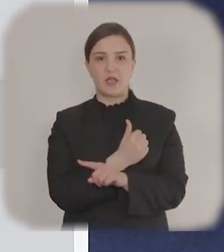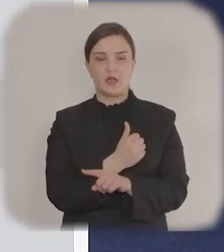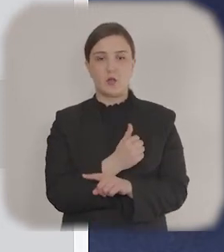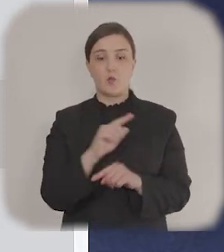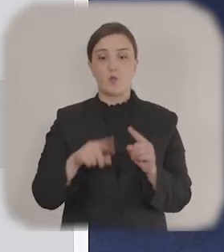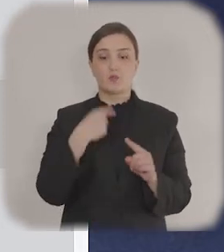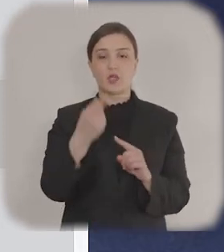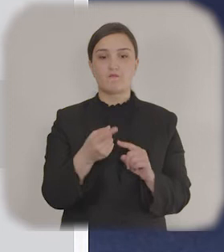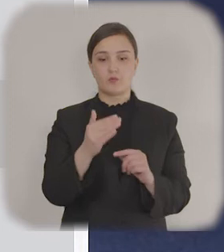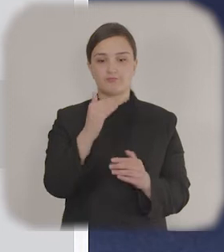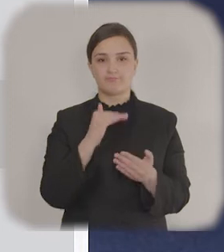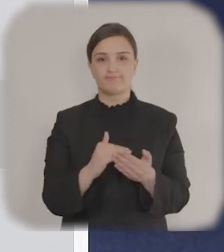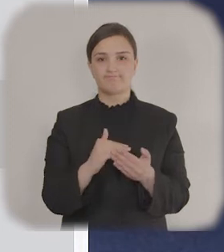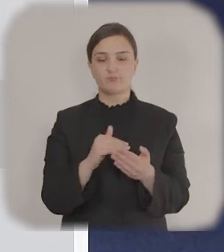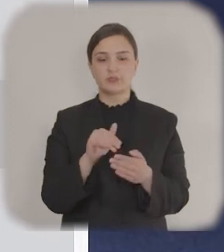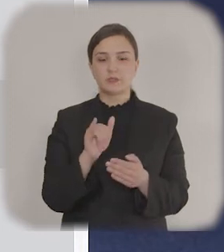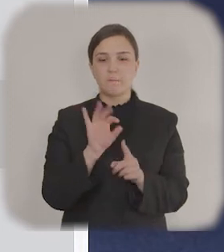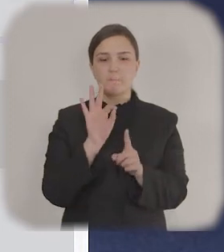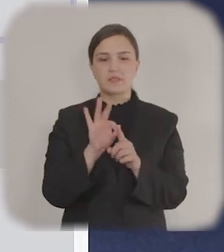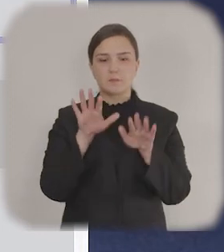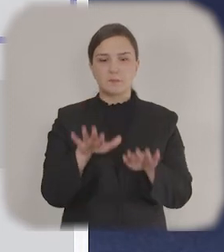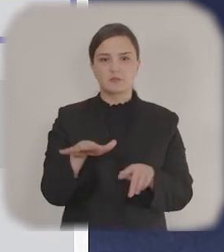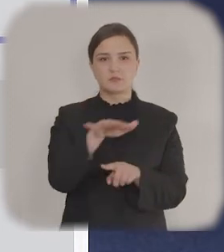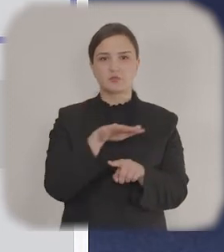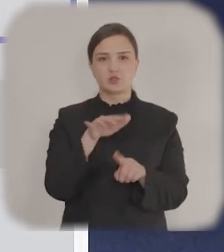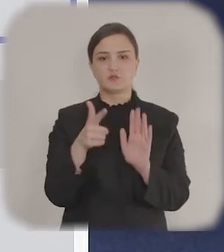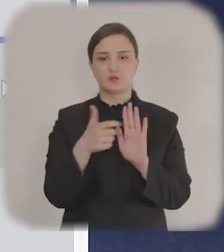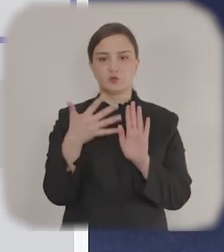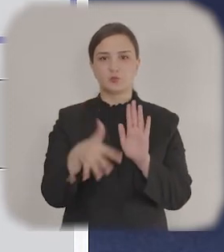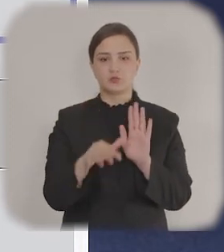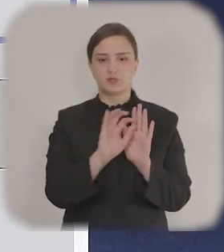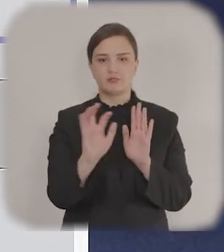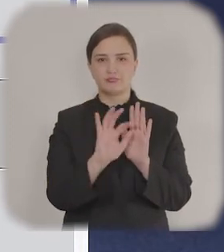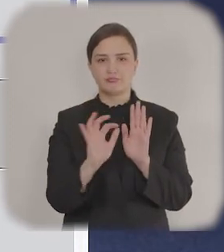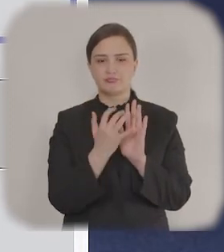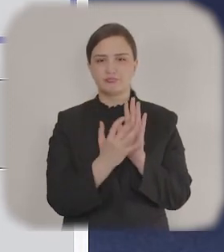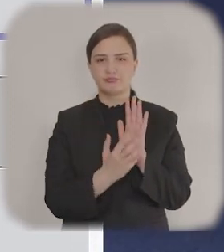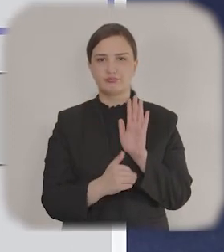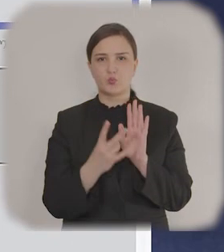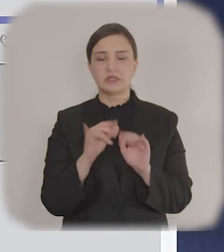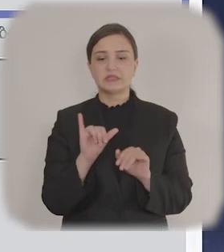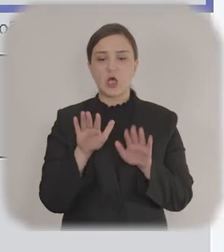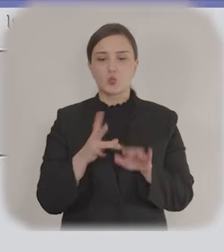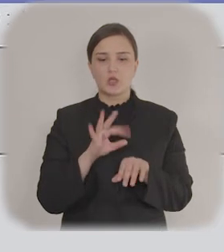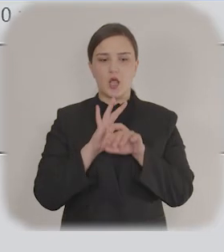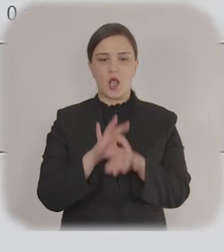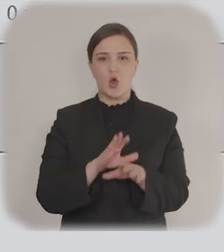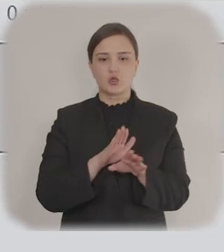satacağınızı və ya xidməti harada göstərəcəyinizi, ha belə potensial istihlakçılarınızın kim olduğunu göstərin.